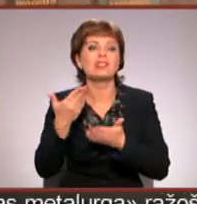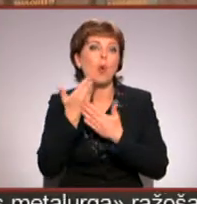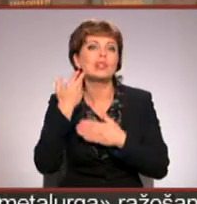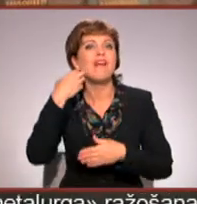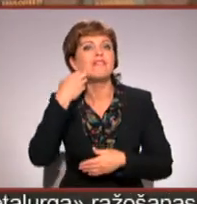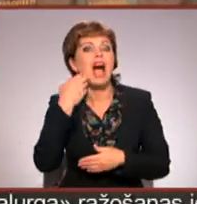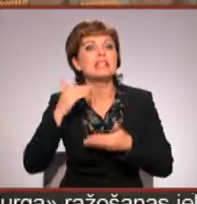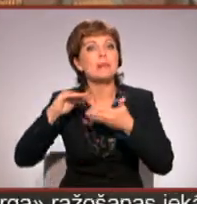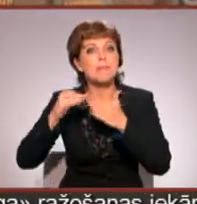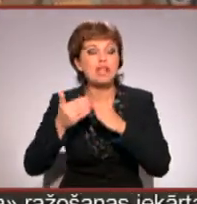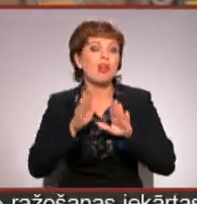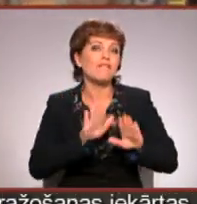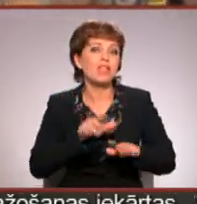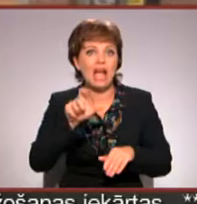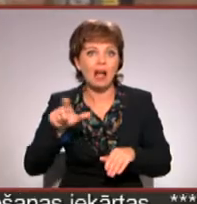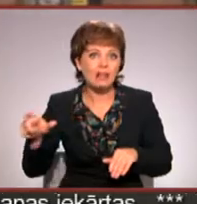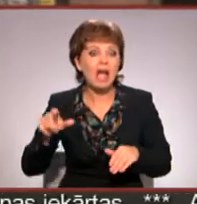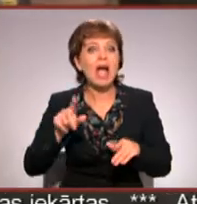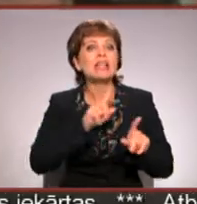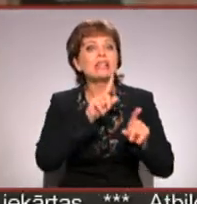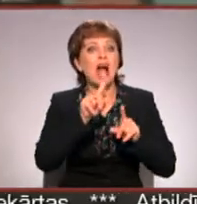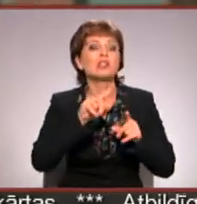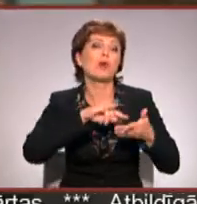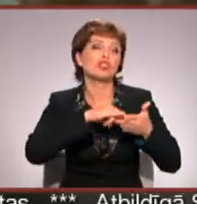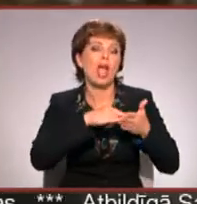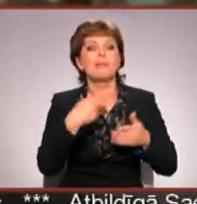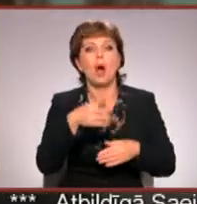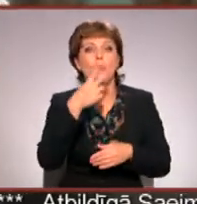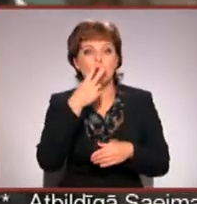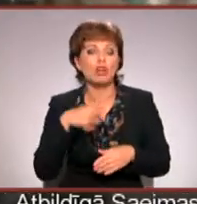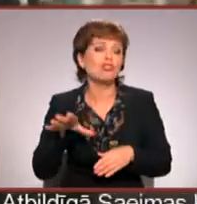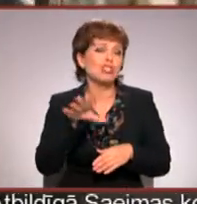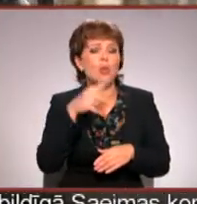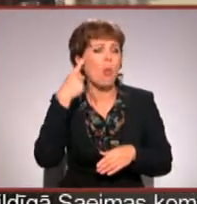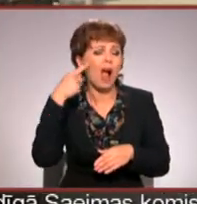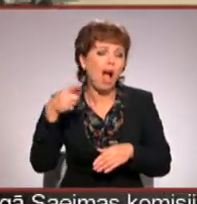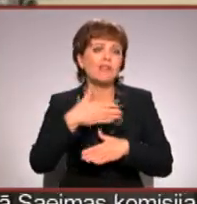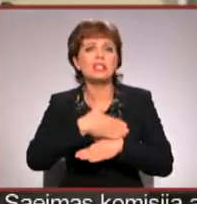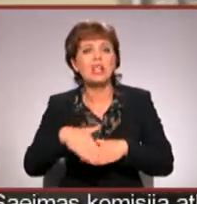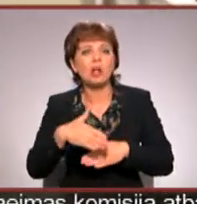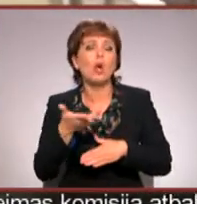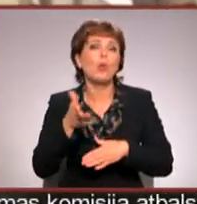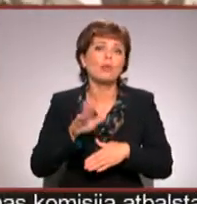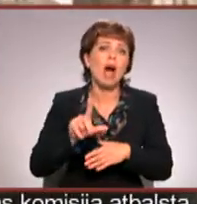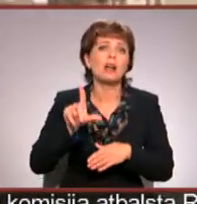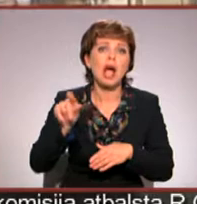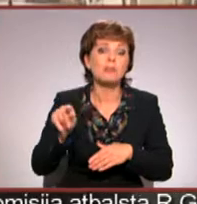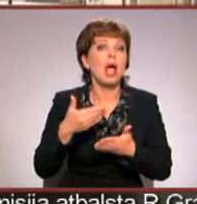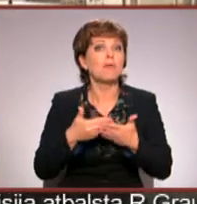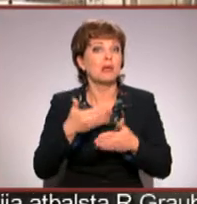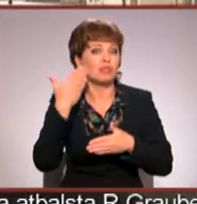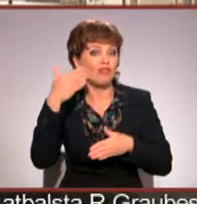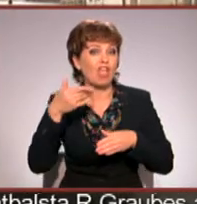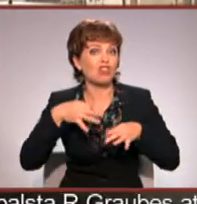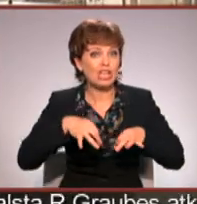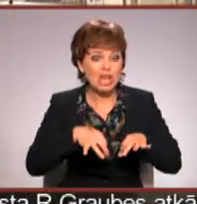Lagen vietējie pie tās transporta skēmas jau pieraduši un zina visas ieliņas, pa kurām var vai nevar kaut kur aizbraukt, iebraucējiem bieži